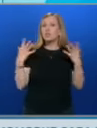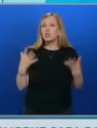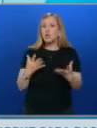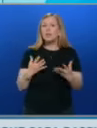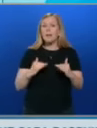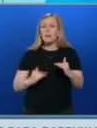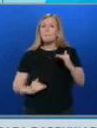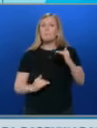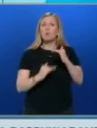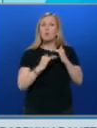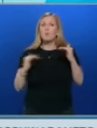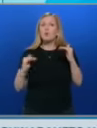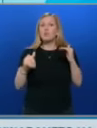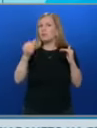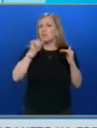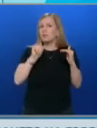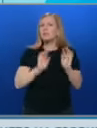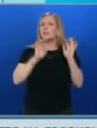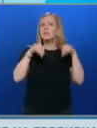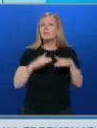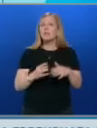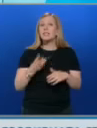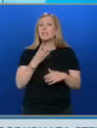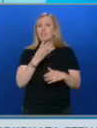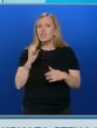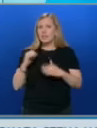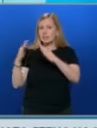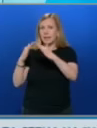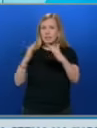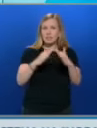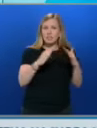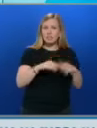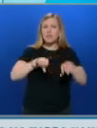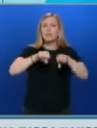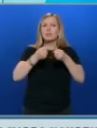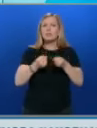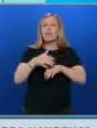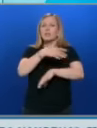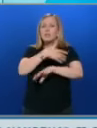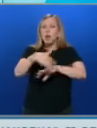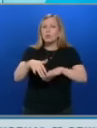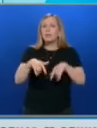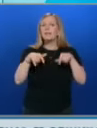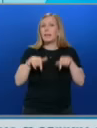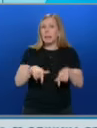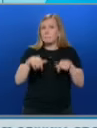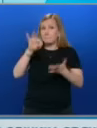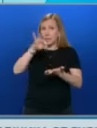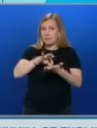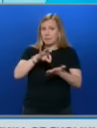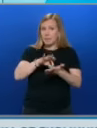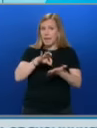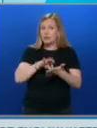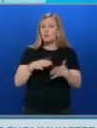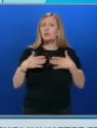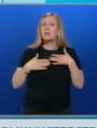подпочвени води. Наводнени са над 40 къщи и улици, разрушена инфраструктурата. За ситуацията там и действията